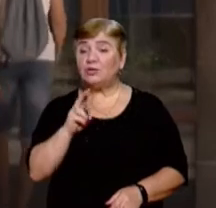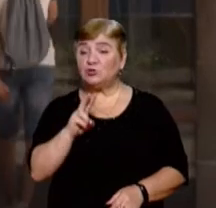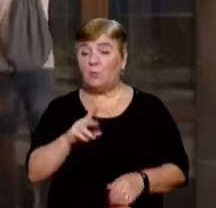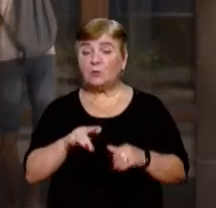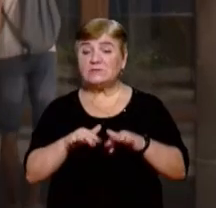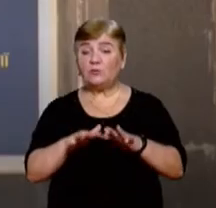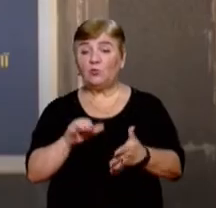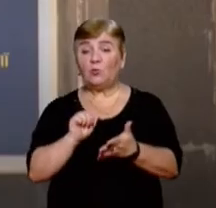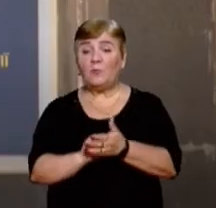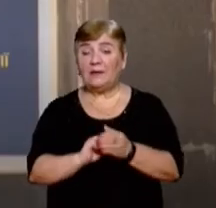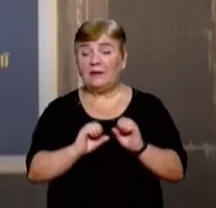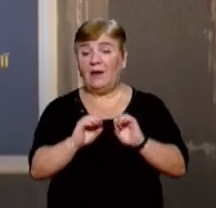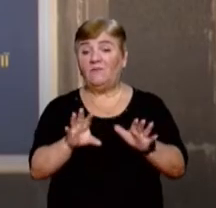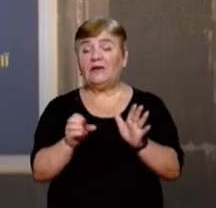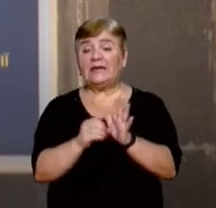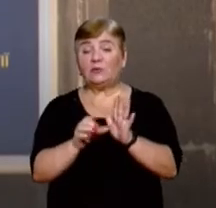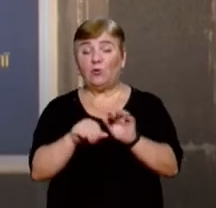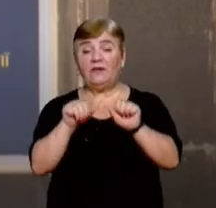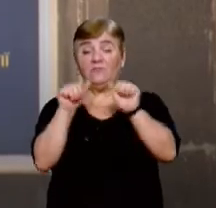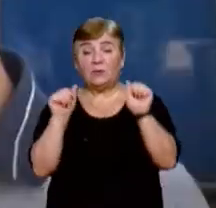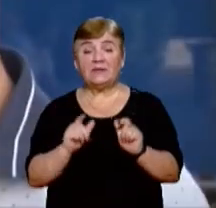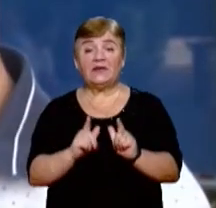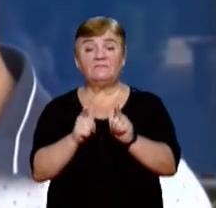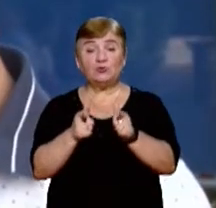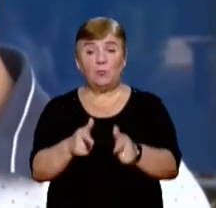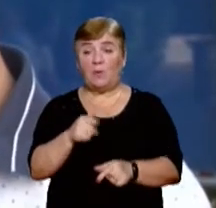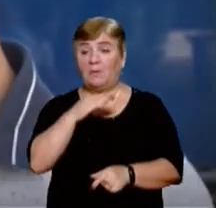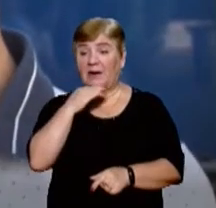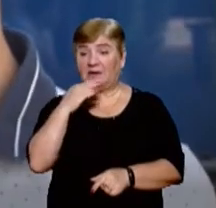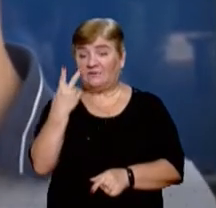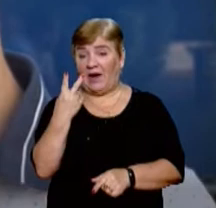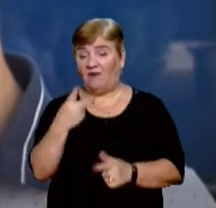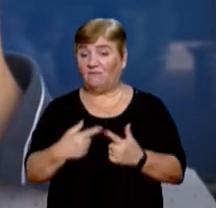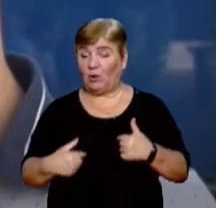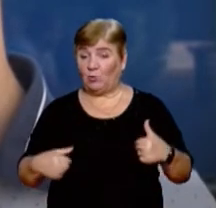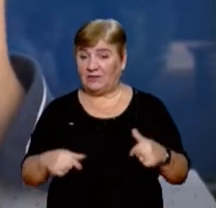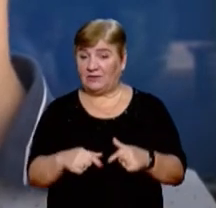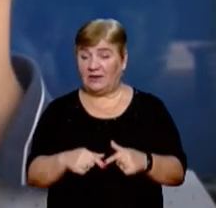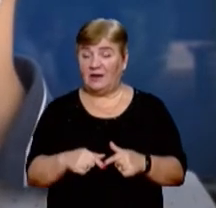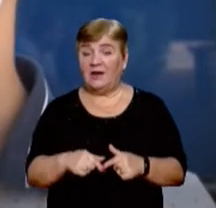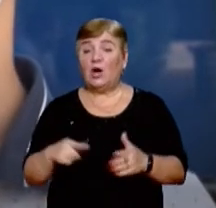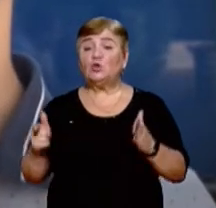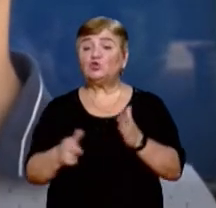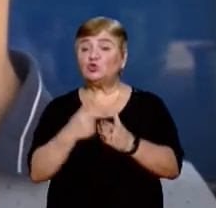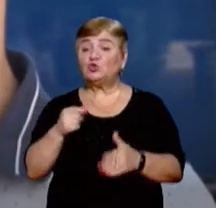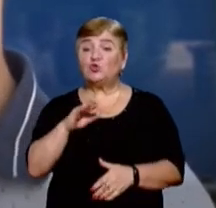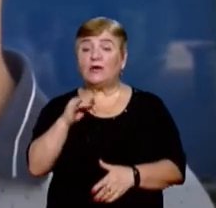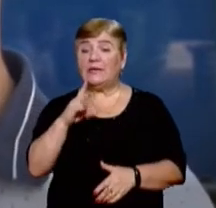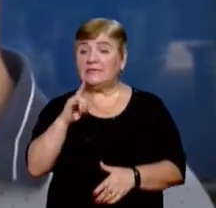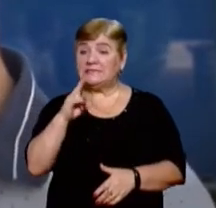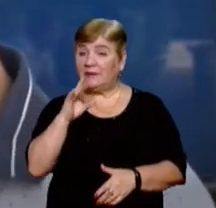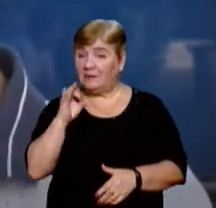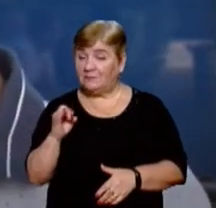процедуру подання документів в електронній формі. Для вступу розглядає два факультети. Факультет журналістика обрав тому, що